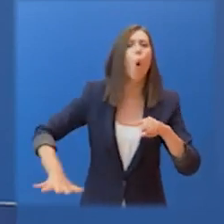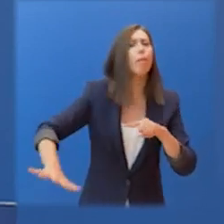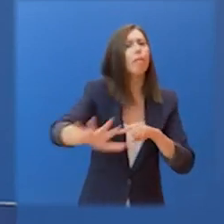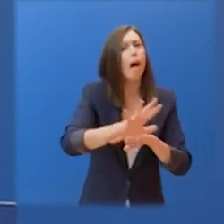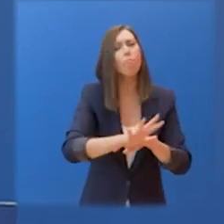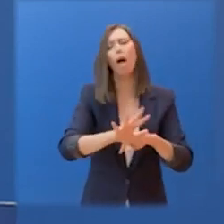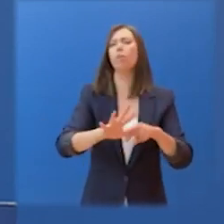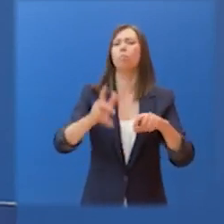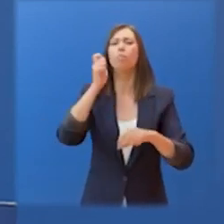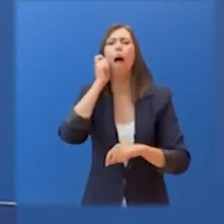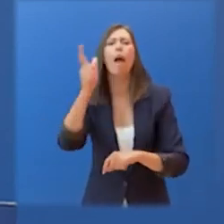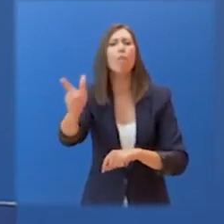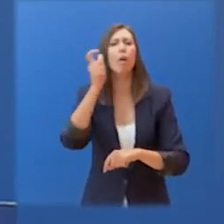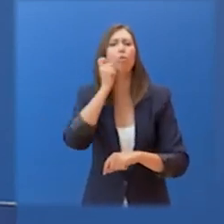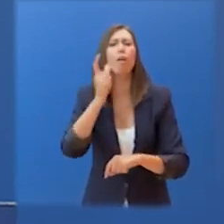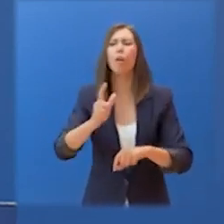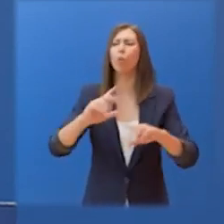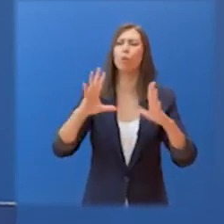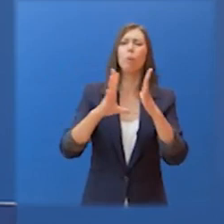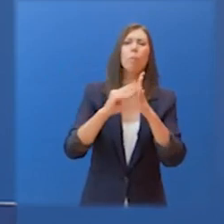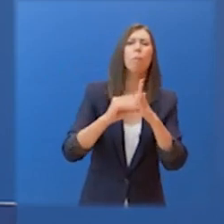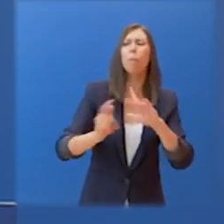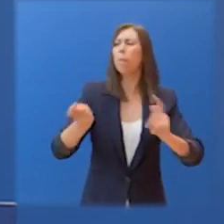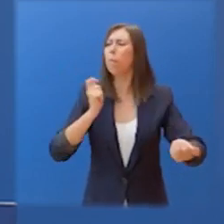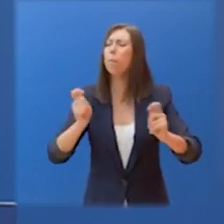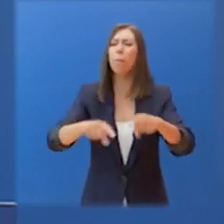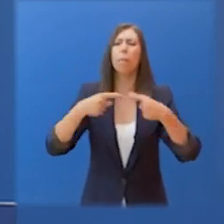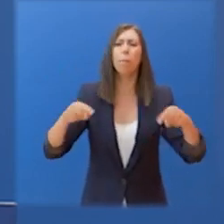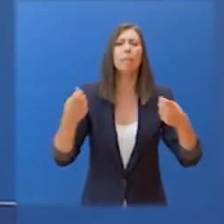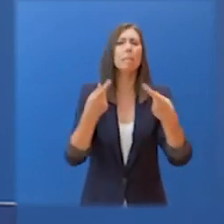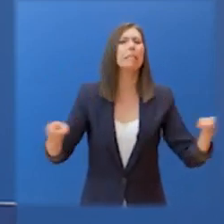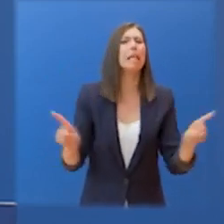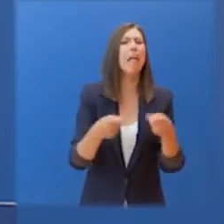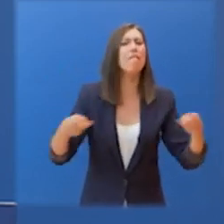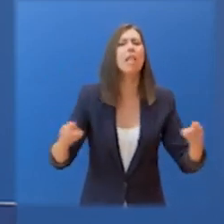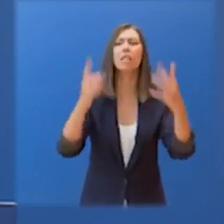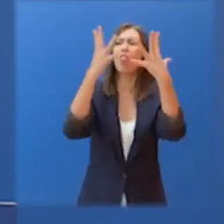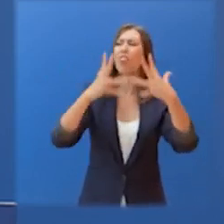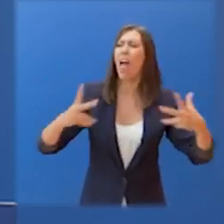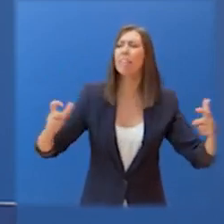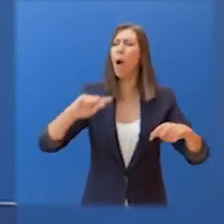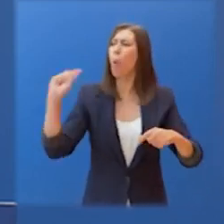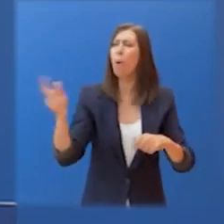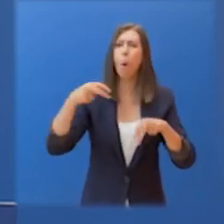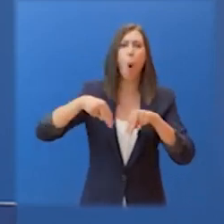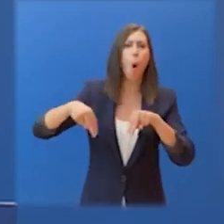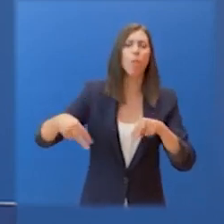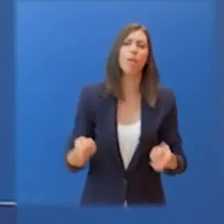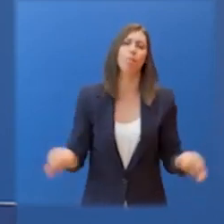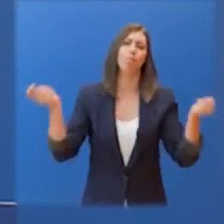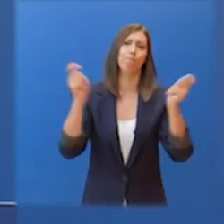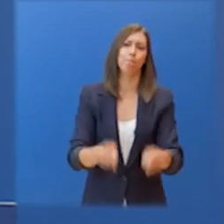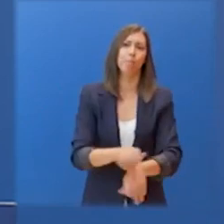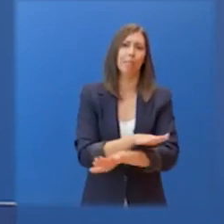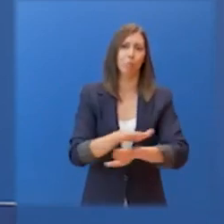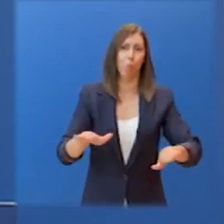εκδήλωση στην οποία οι συμμετέχοντες είναι όρθιοι περί λαμβανωμένων συναυλειών και παραστάσεων. Και